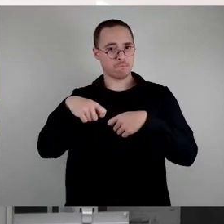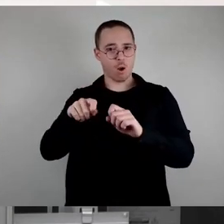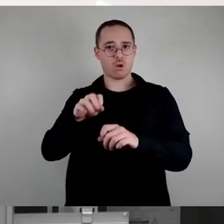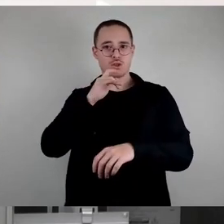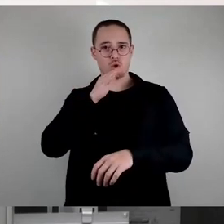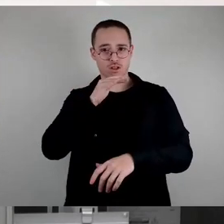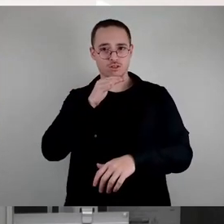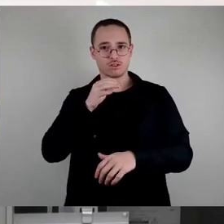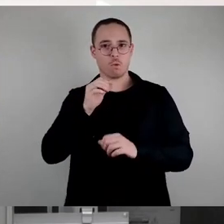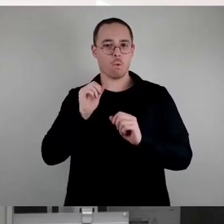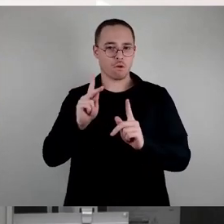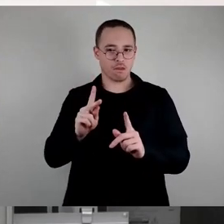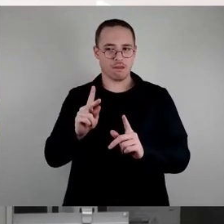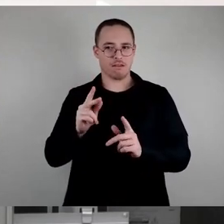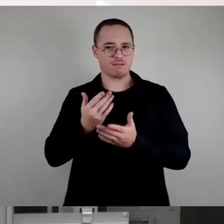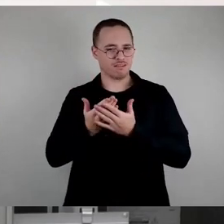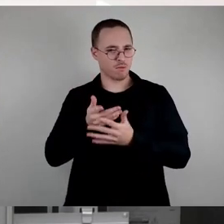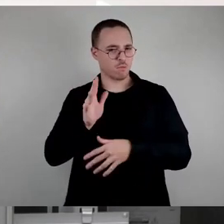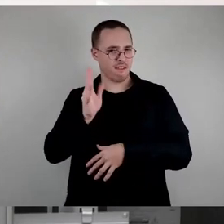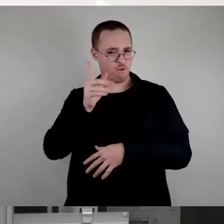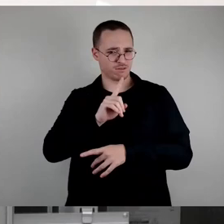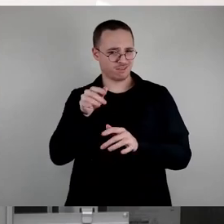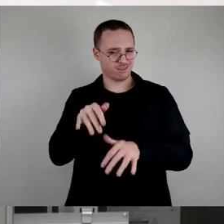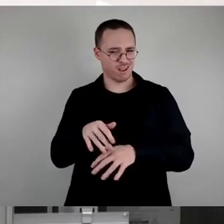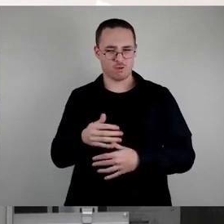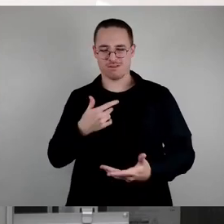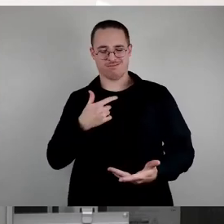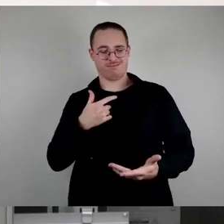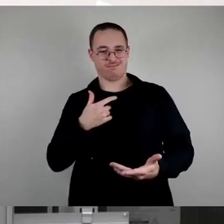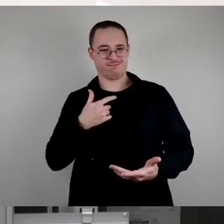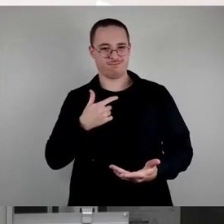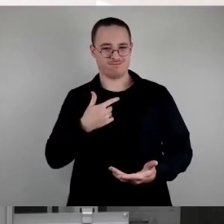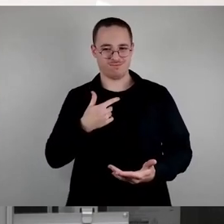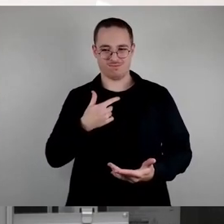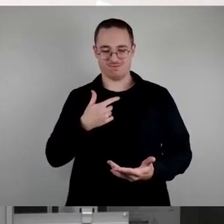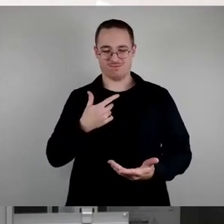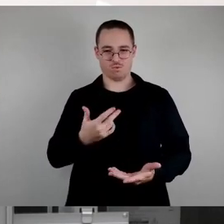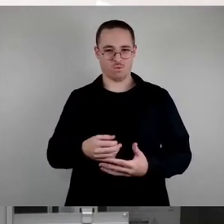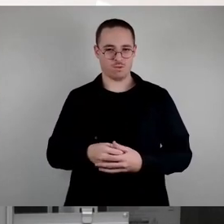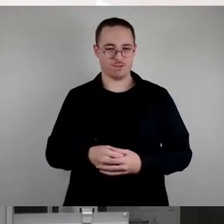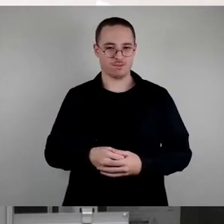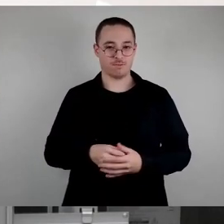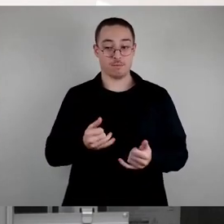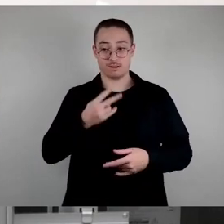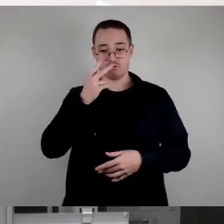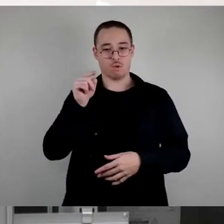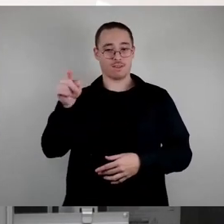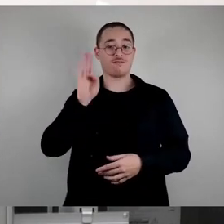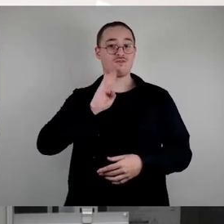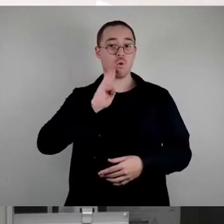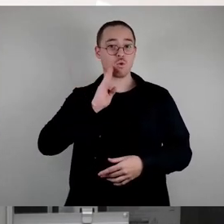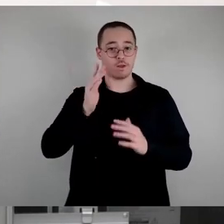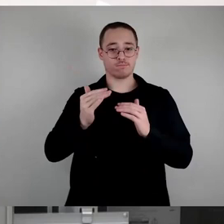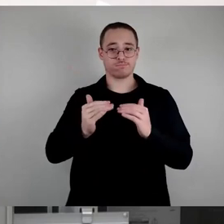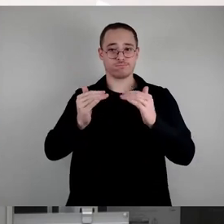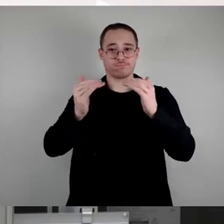aber sehr aus der jetzigen Sicht geguckt. Und wenn Sie mal schauen, wie die Wohnungen aufgewachsen sind, kann man das so, glaube ich, nicht stehen lassen.